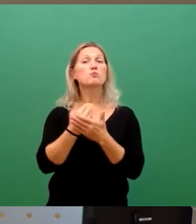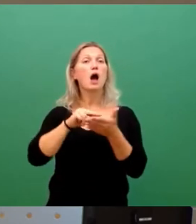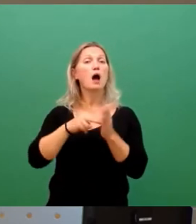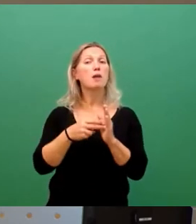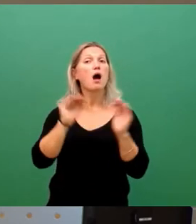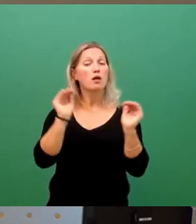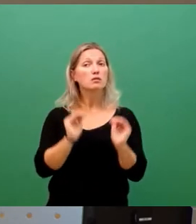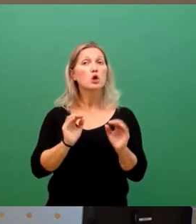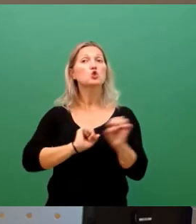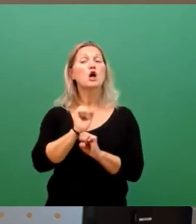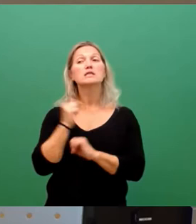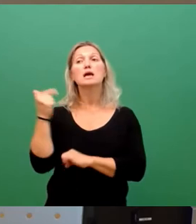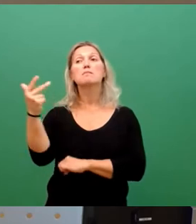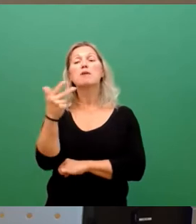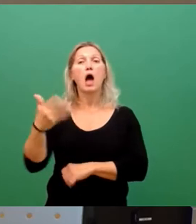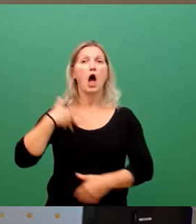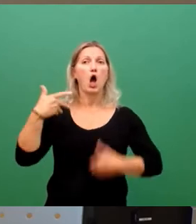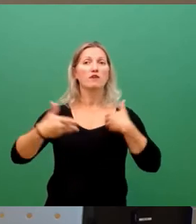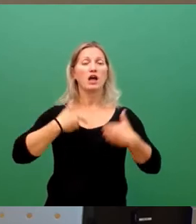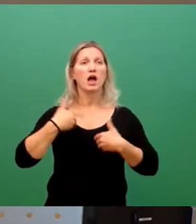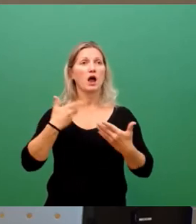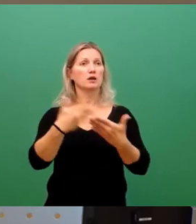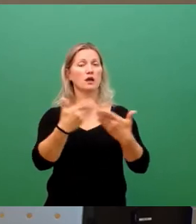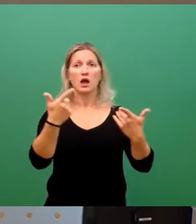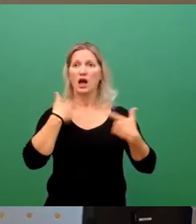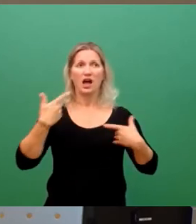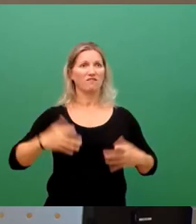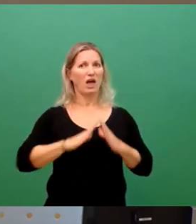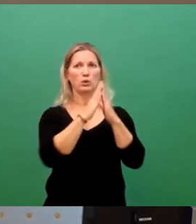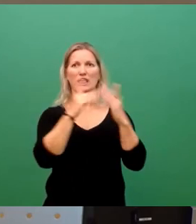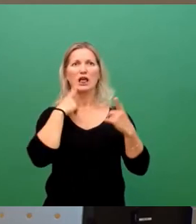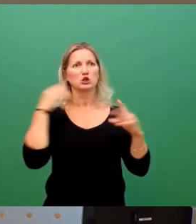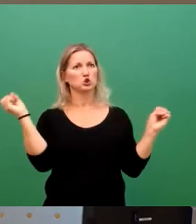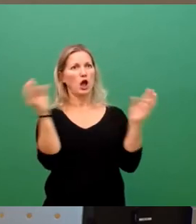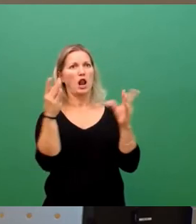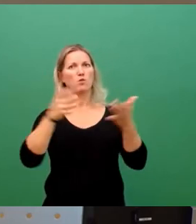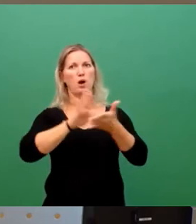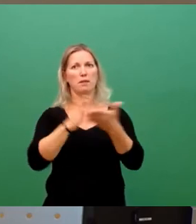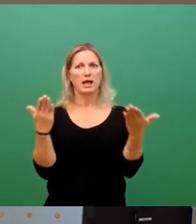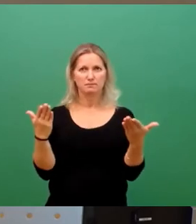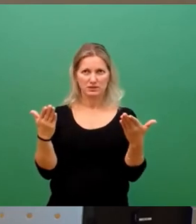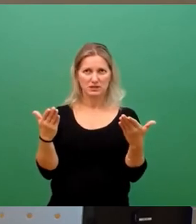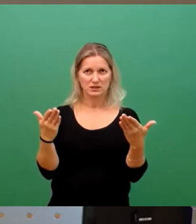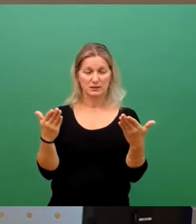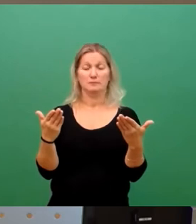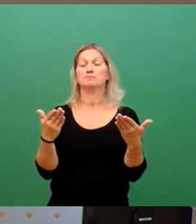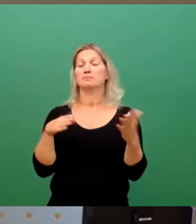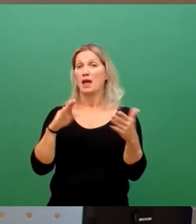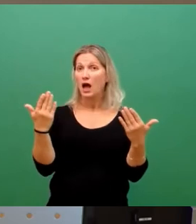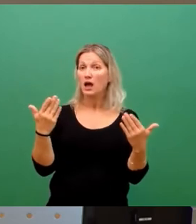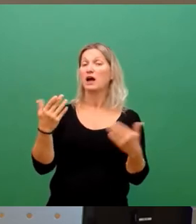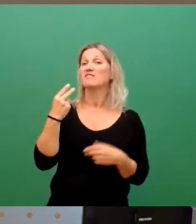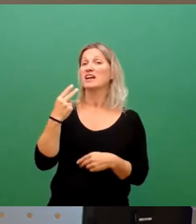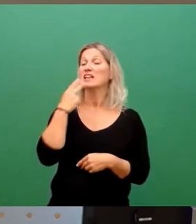auf, nicht wahr, Herr Zastrow, dass die Frauenkirche nicht mehr angestrahlt wird. Die Energiewende steht und fällt mit dem Ausbau der erneuerbaren